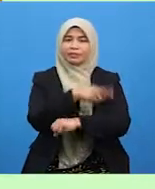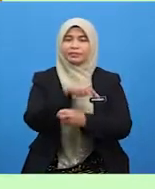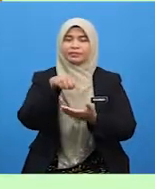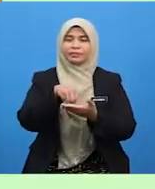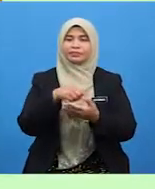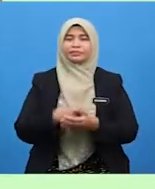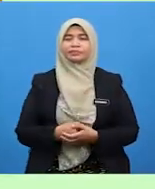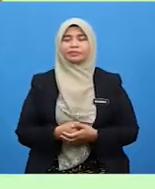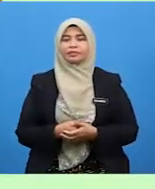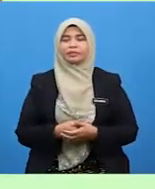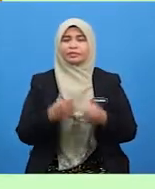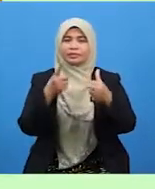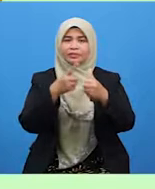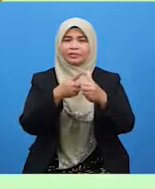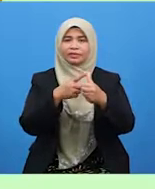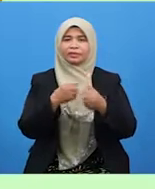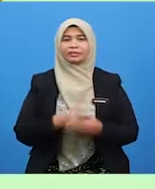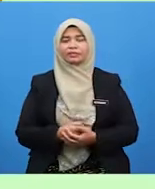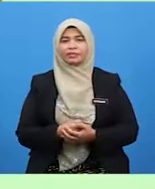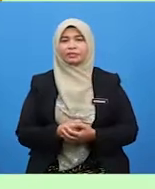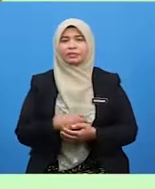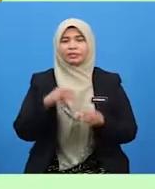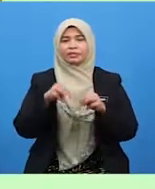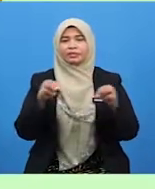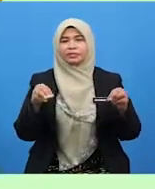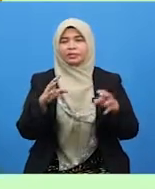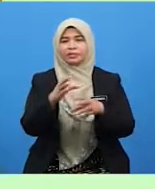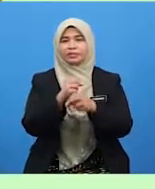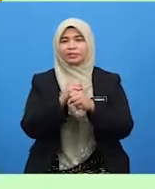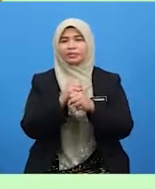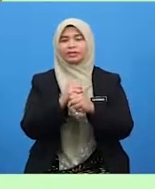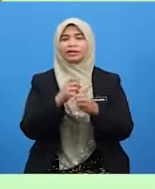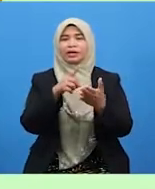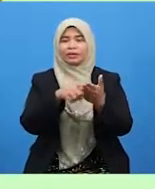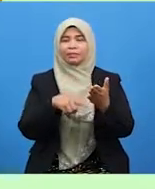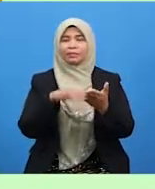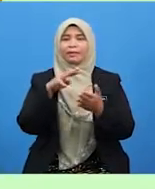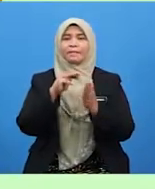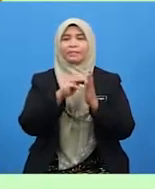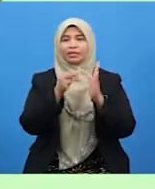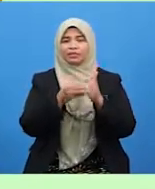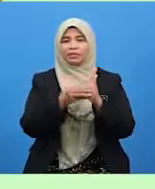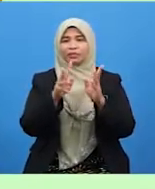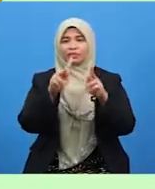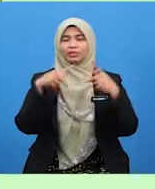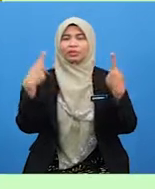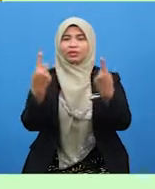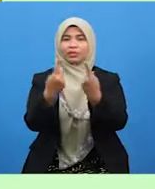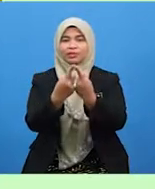Pertama Murid-murid dapat menyatakan Apa maksud keluarga